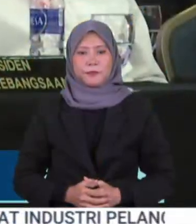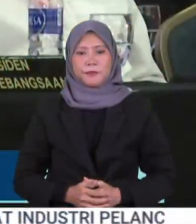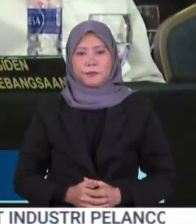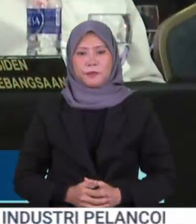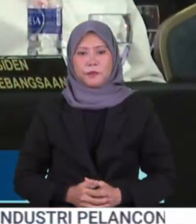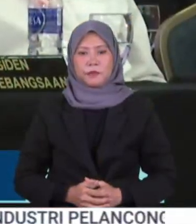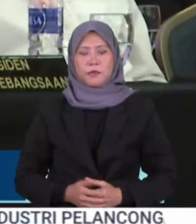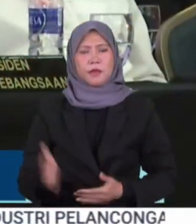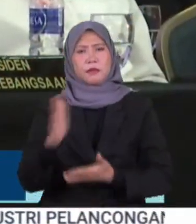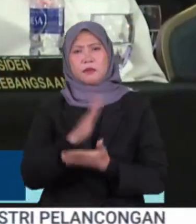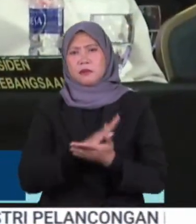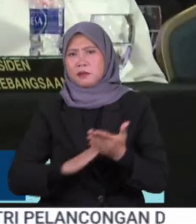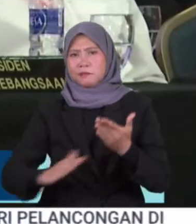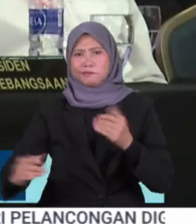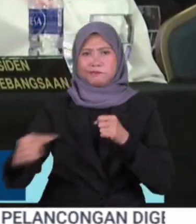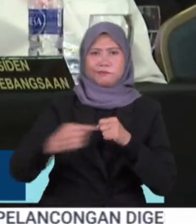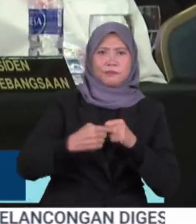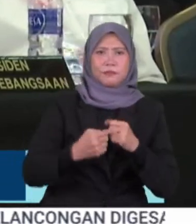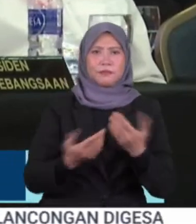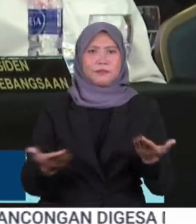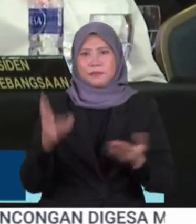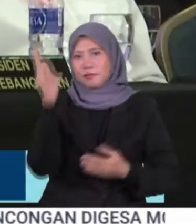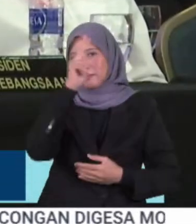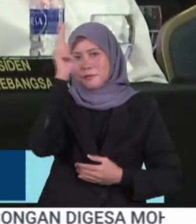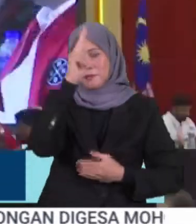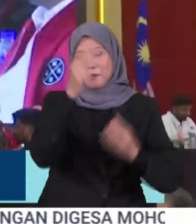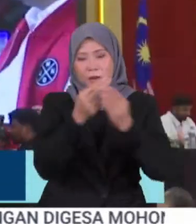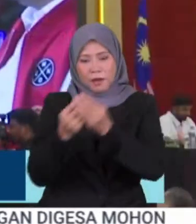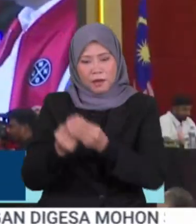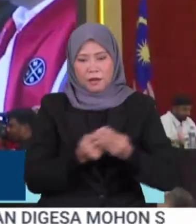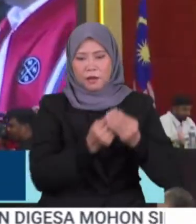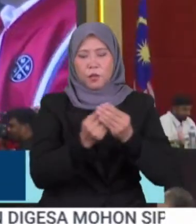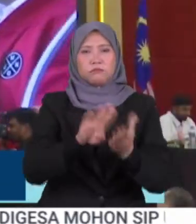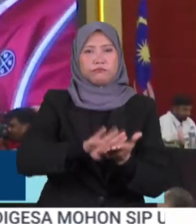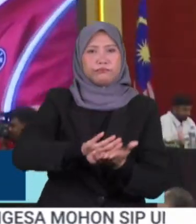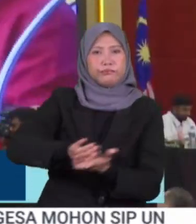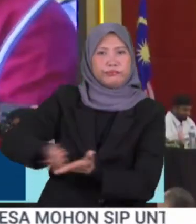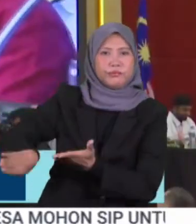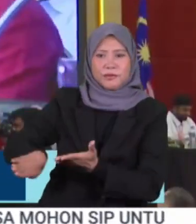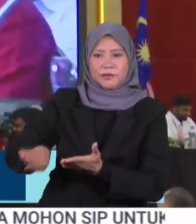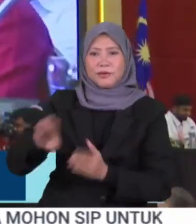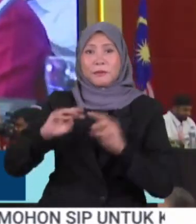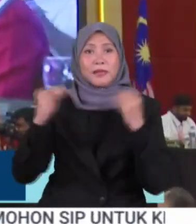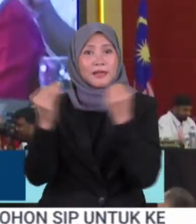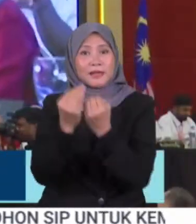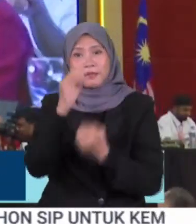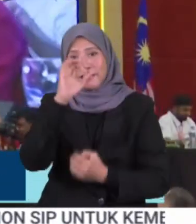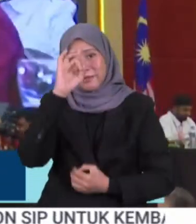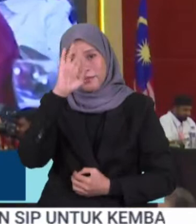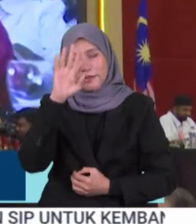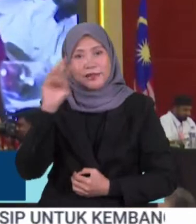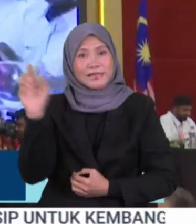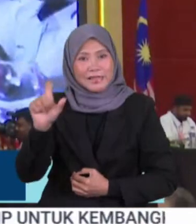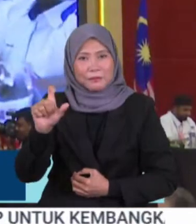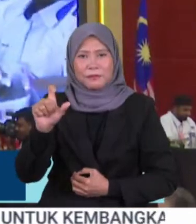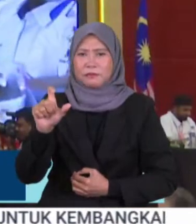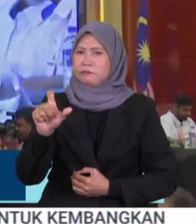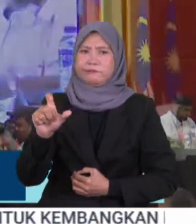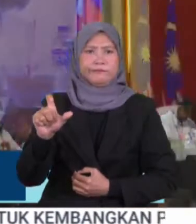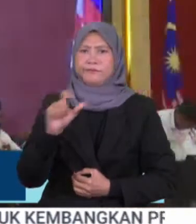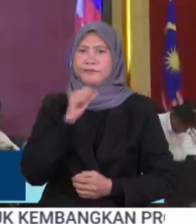Dawaan segelintir pihak bahawa kerajaan perpaduan mengetepikan masyarakat India Muslim tidak berasas